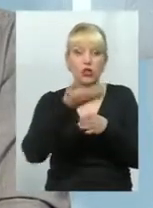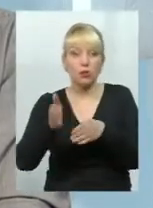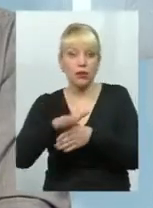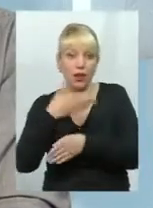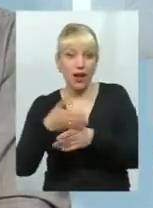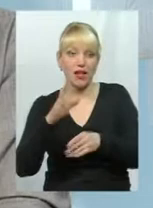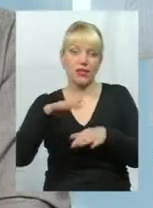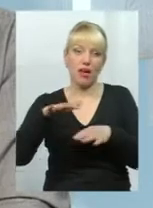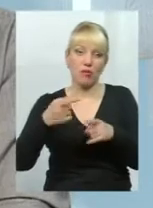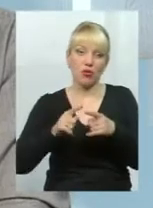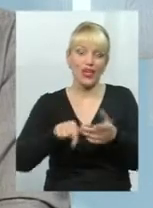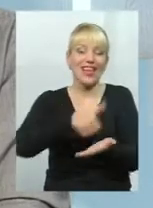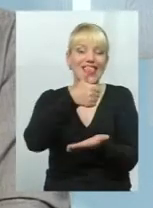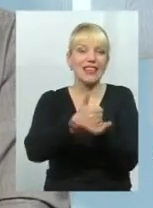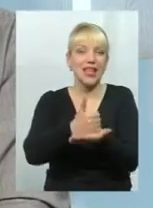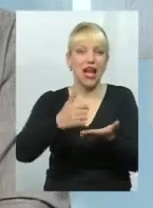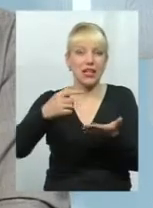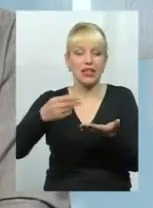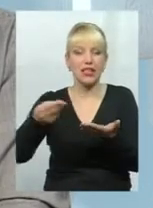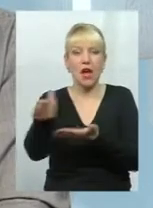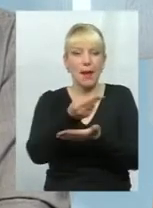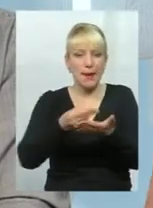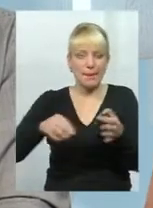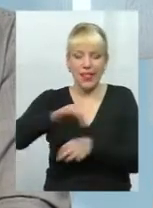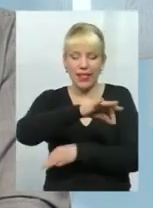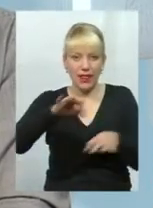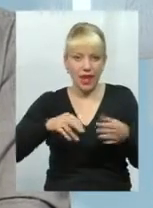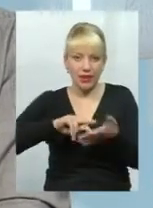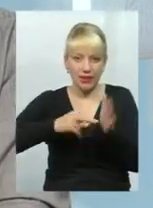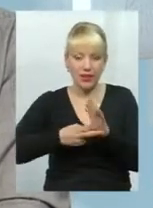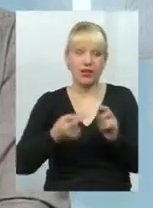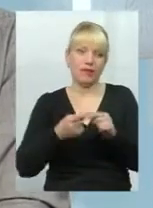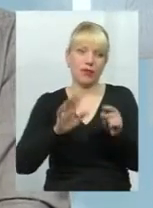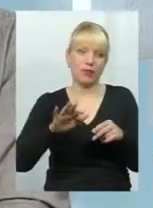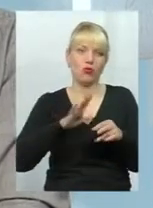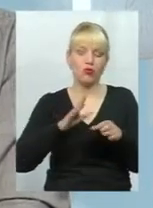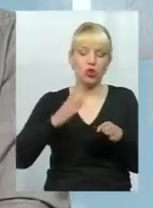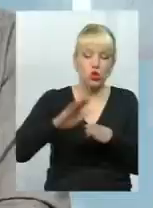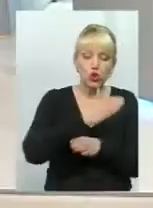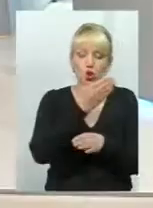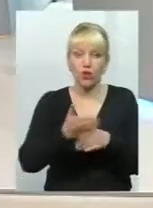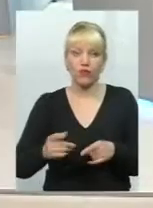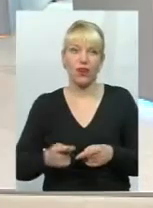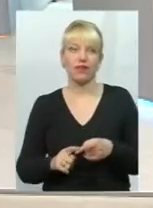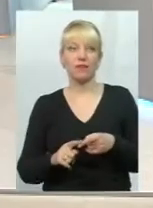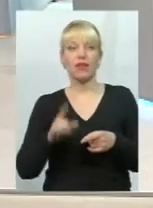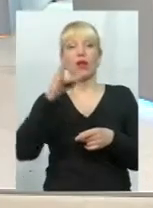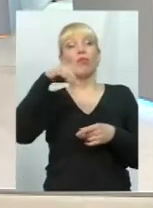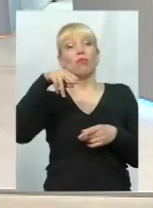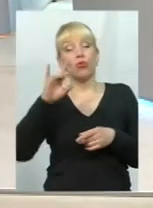воно лягає на генплан, проходить зонування, це вже така професійна термінологія. Власне, про